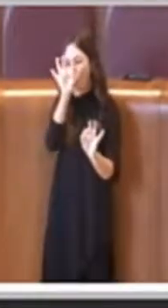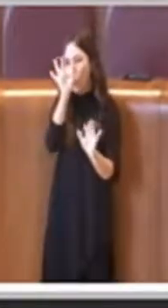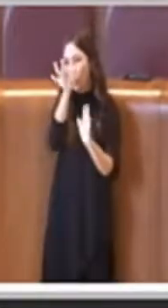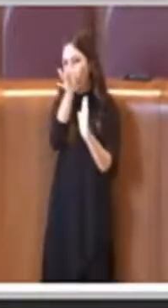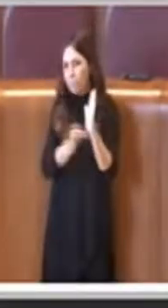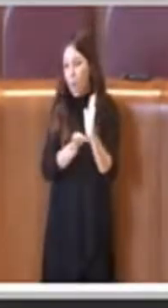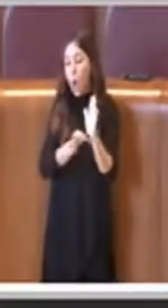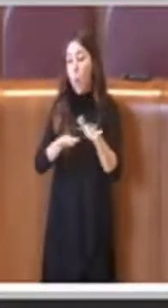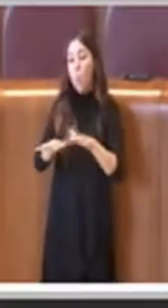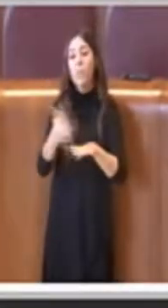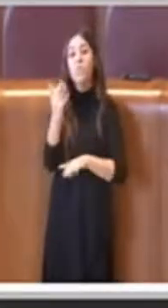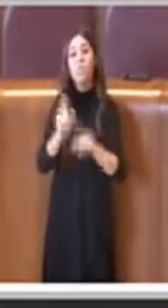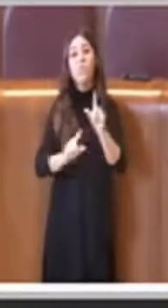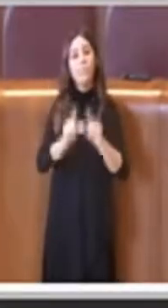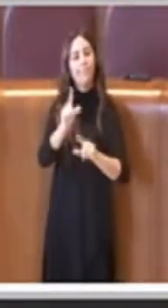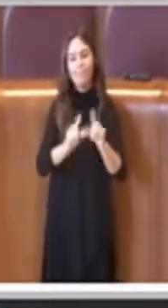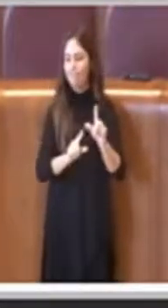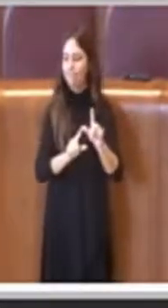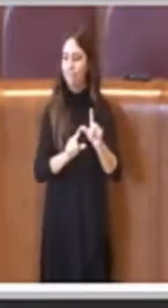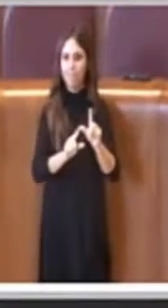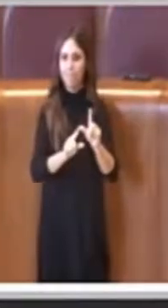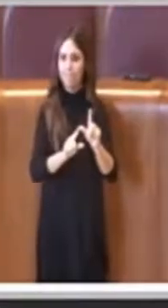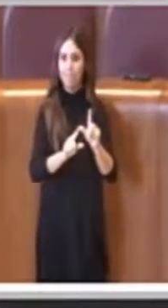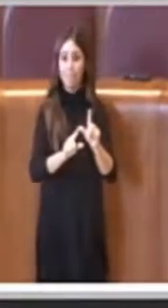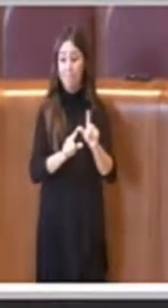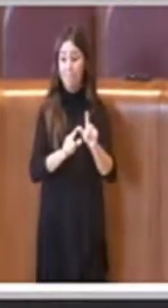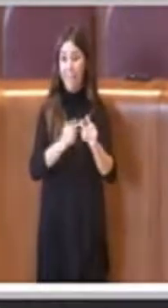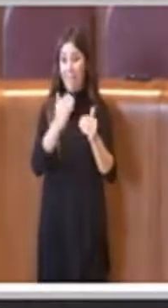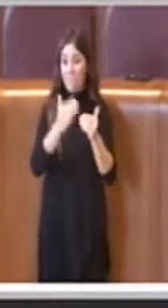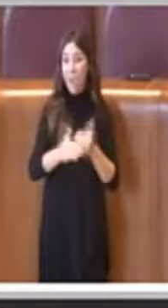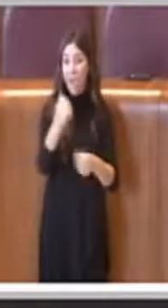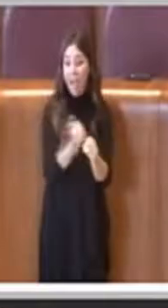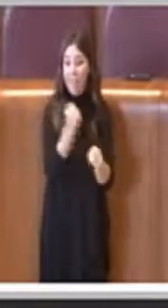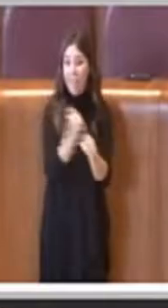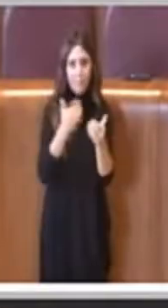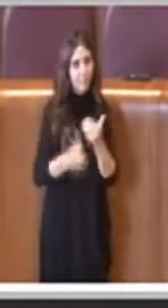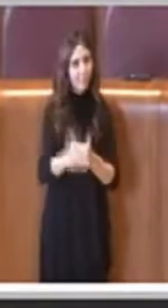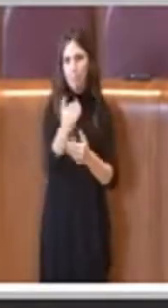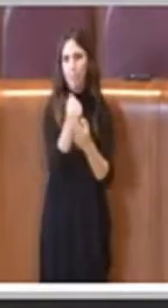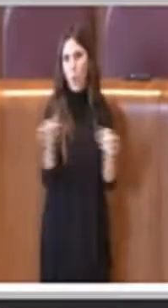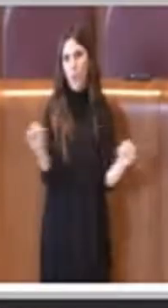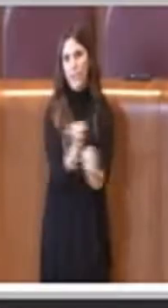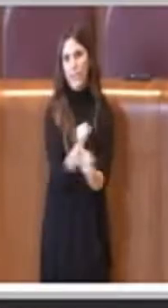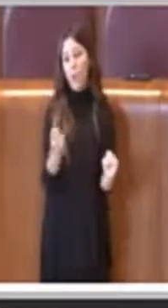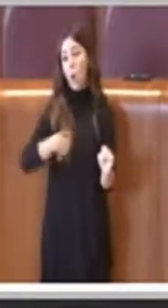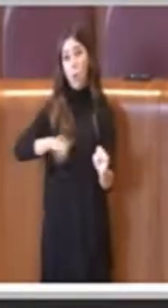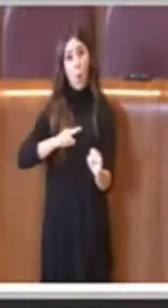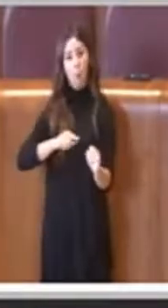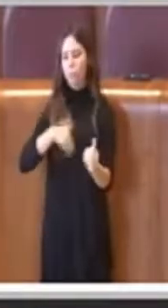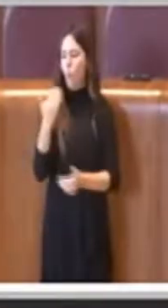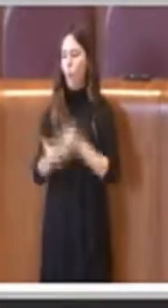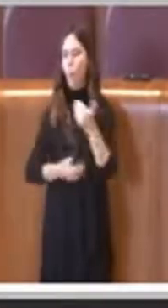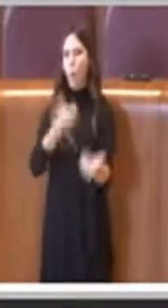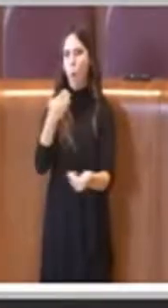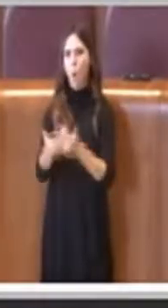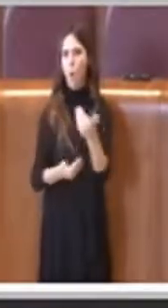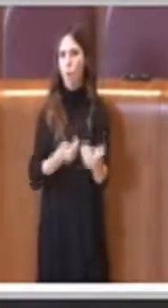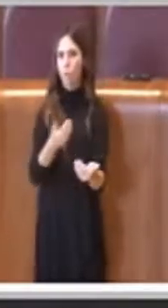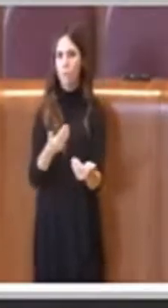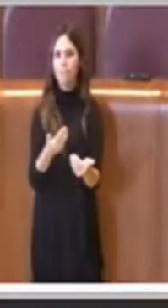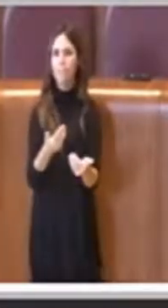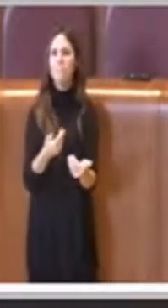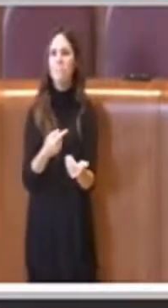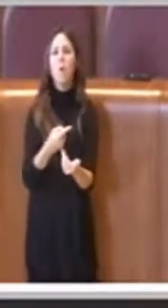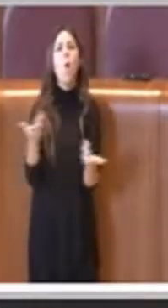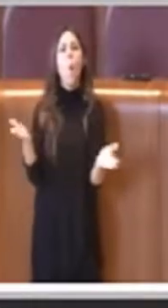del Movimento 5 Stelle non poteva essere portato avanti, ma noi non ci siamo fermati chiaramente al no degli